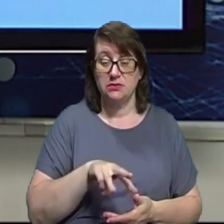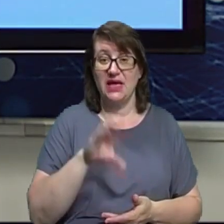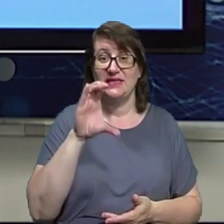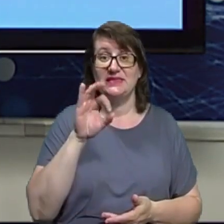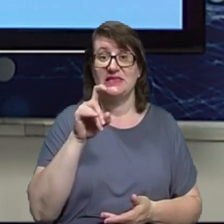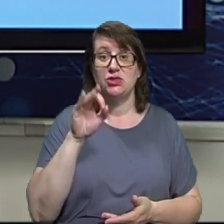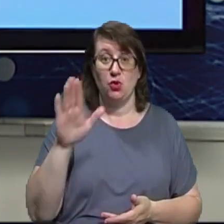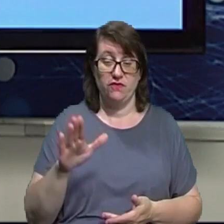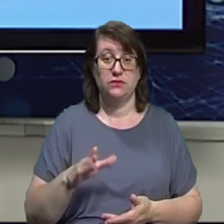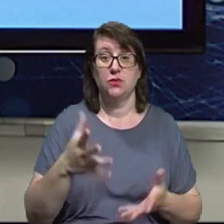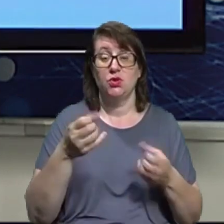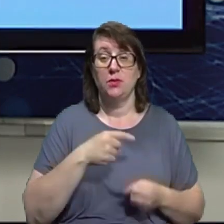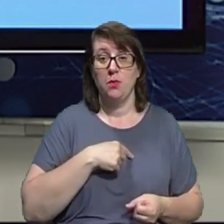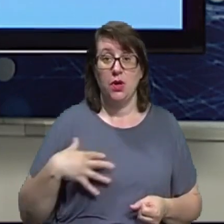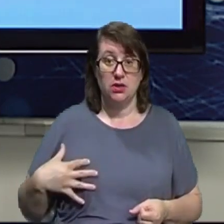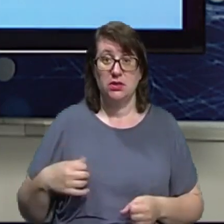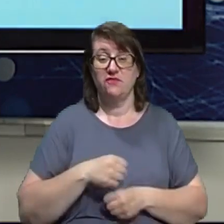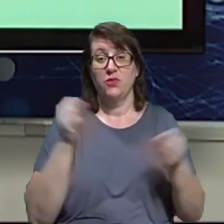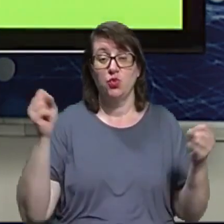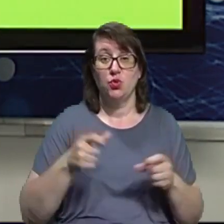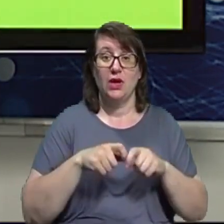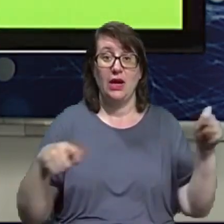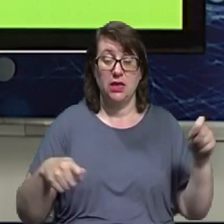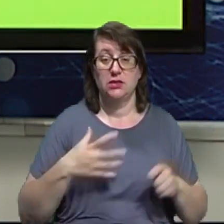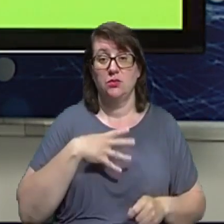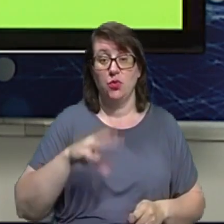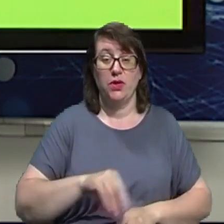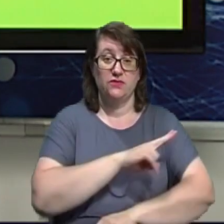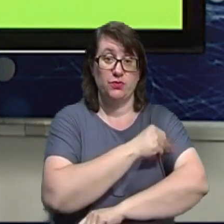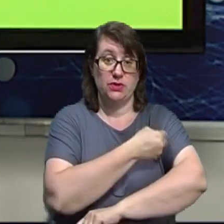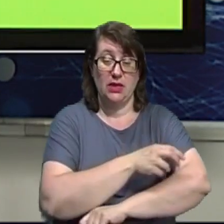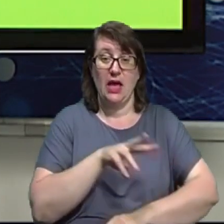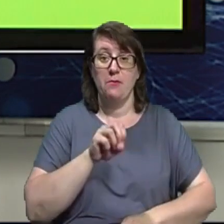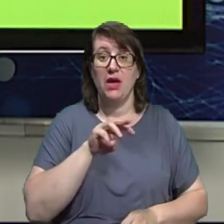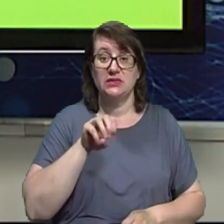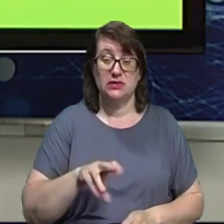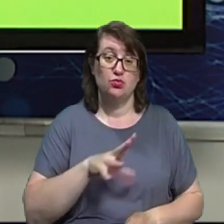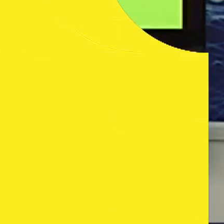отримав поранення від вибуху гранати і помер у шпиталі. Максиму було 30 років.